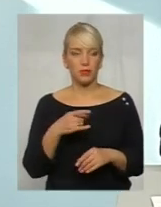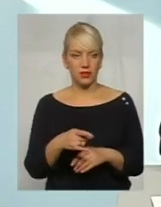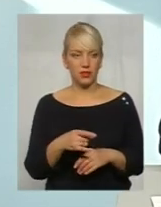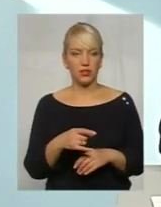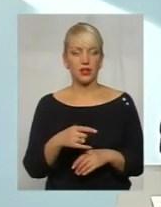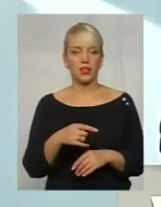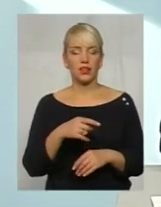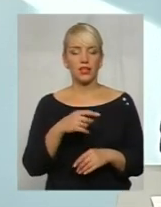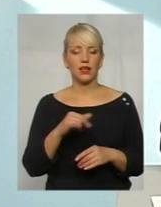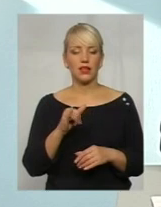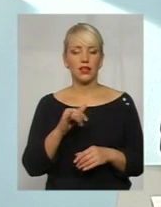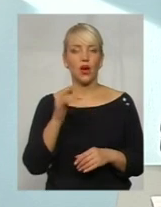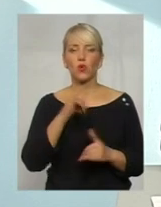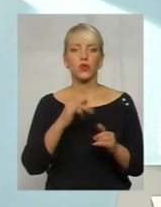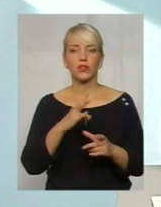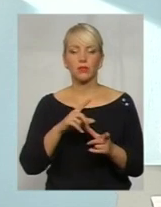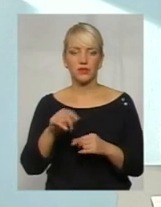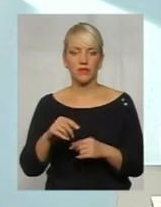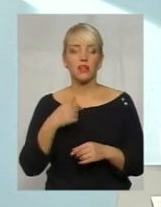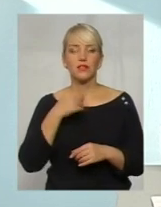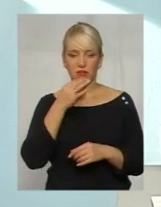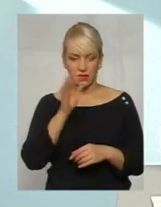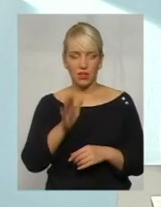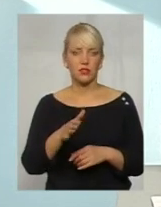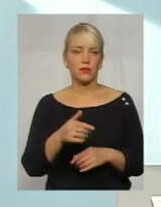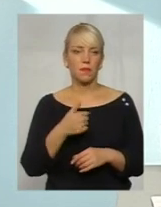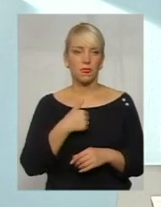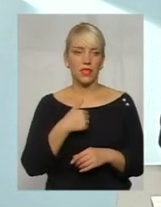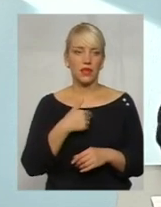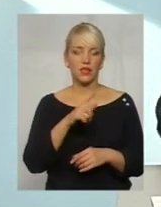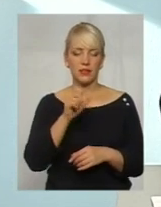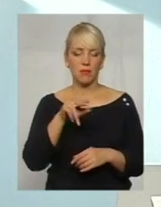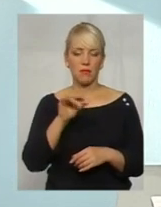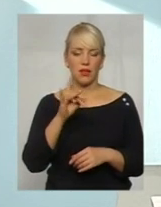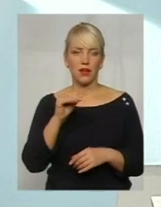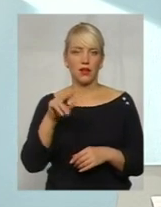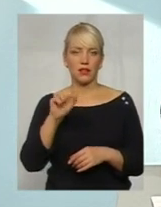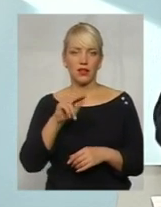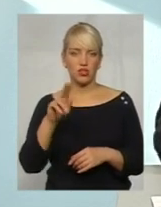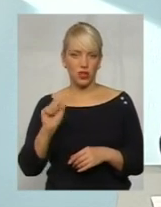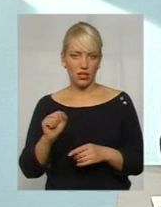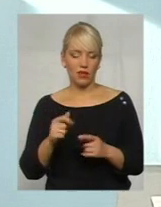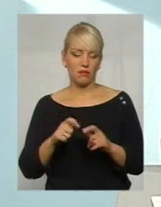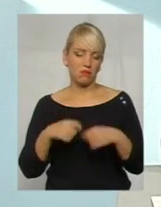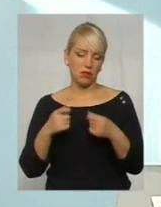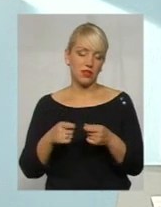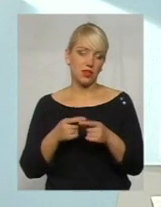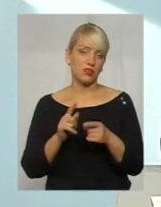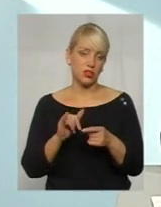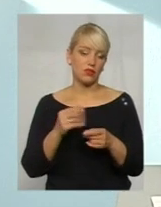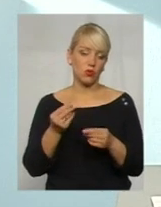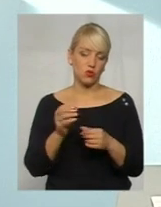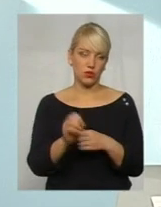куди завести. От, під'їжджає таксист, я за передачою, йому віддають кошти, і починають